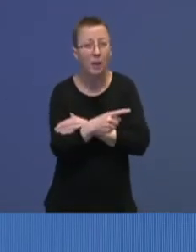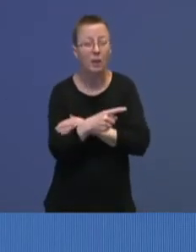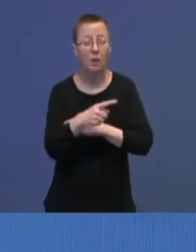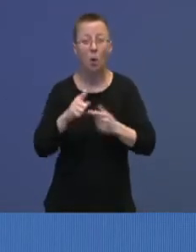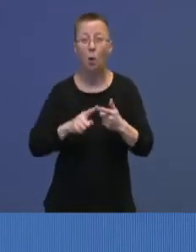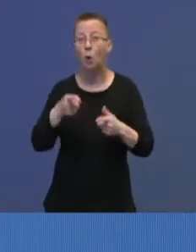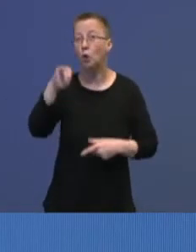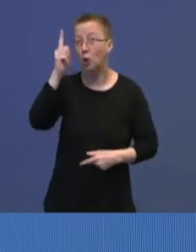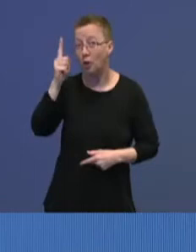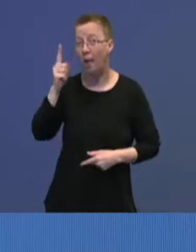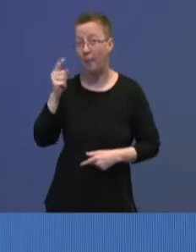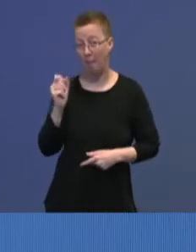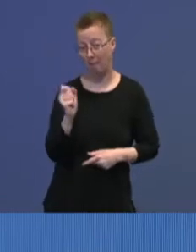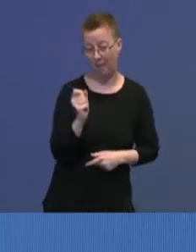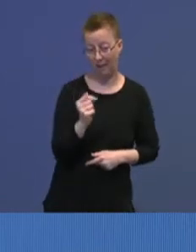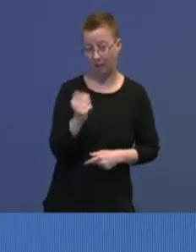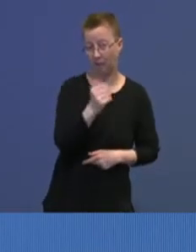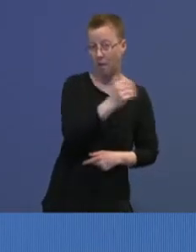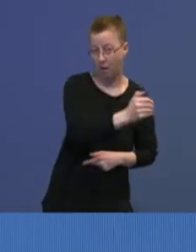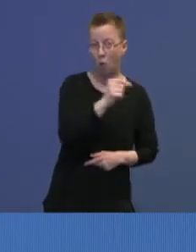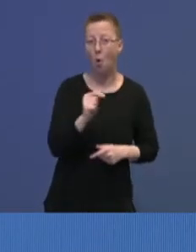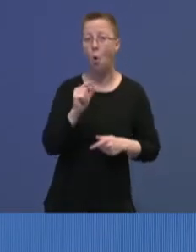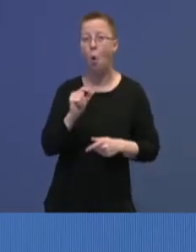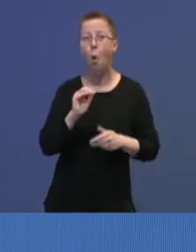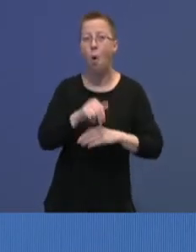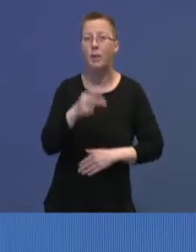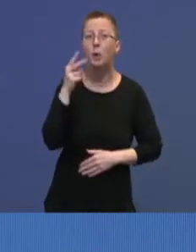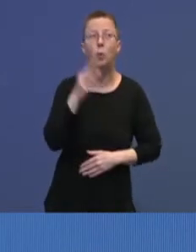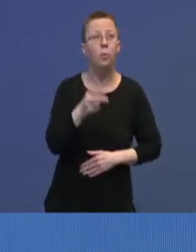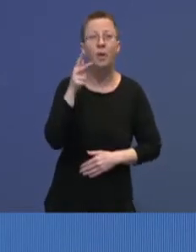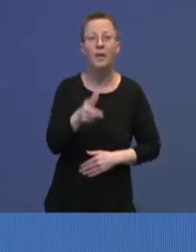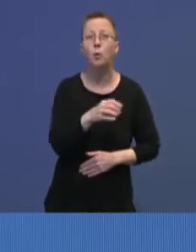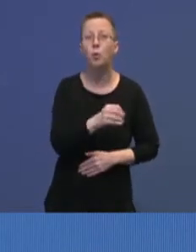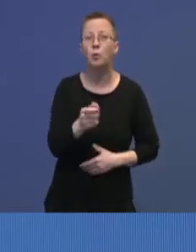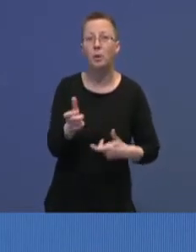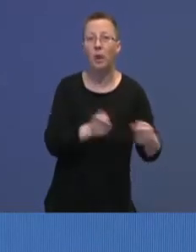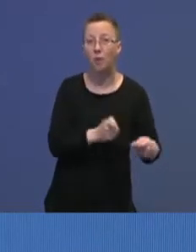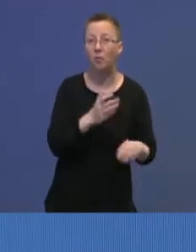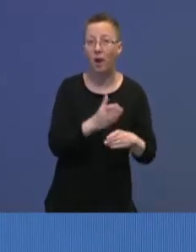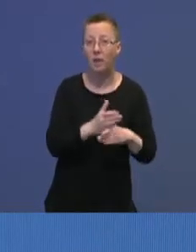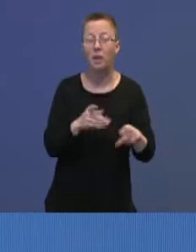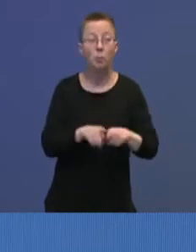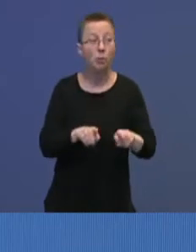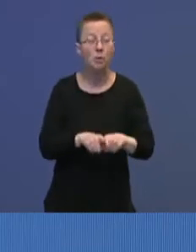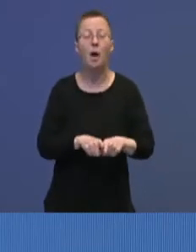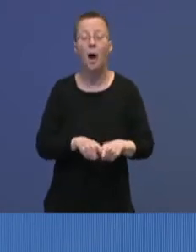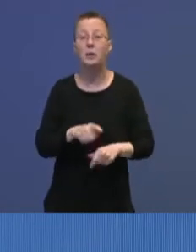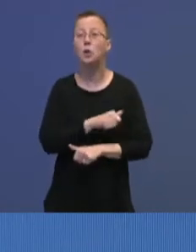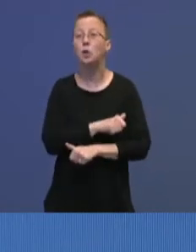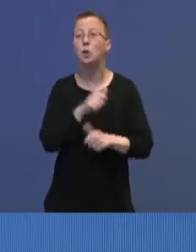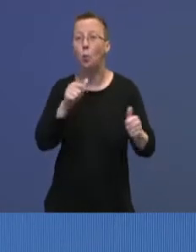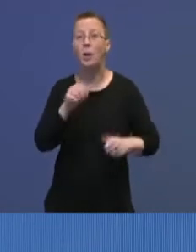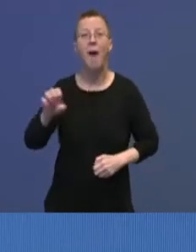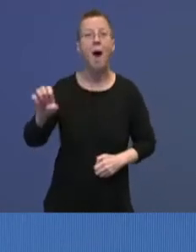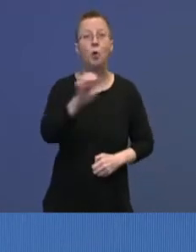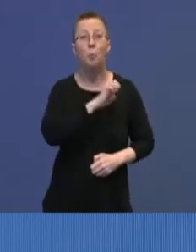Og Tyskland, som ligger da litt lenger unna, passerer nå to-tre hundre tusen. Det betyr at vi står overfor en stor europeisk